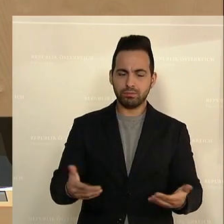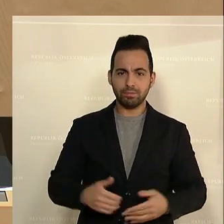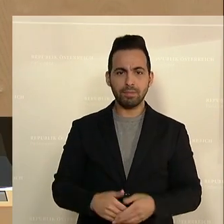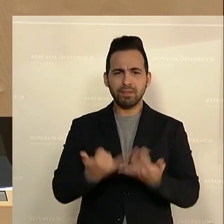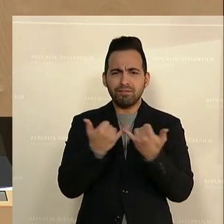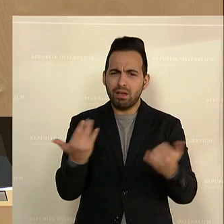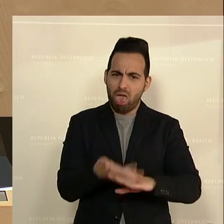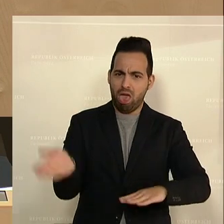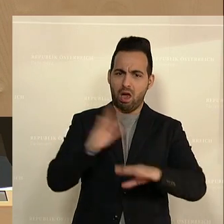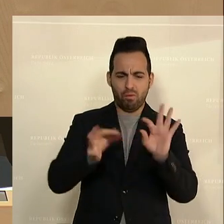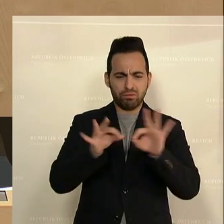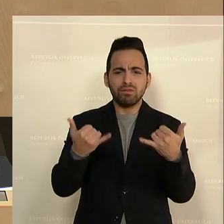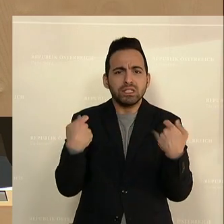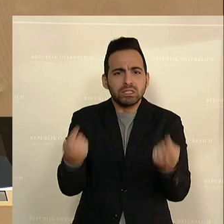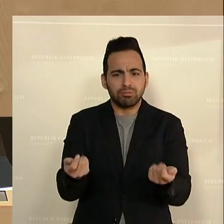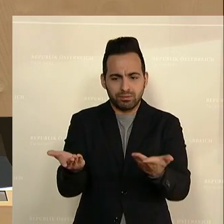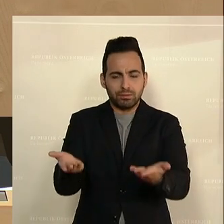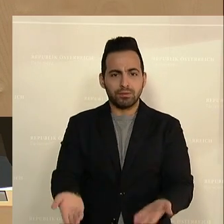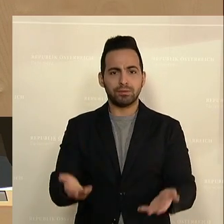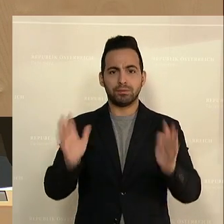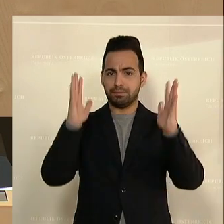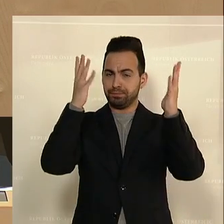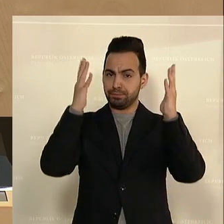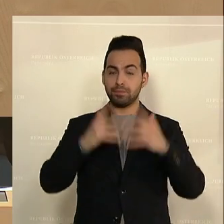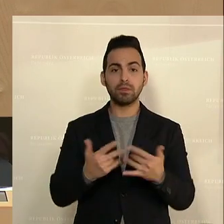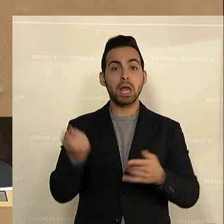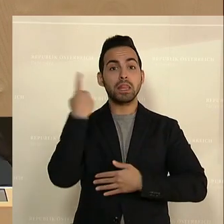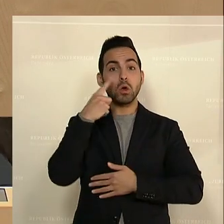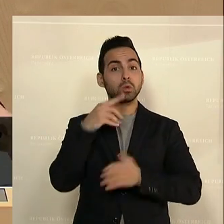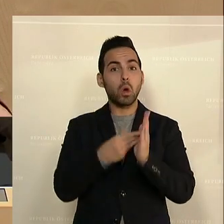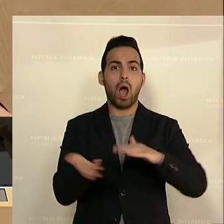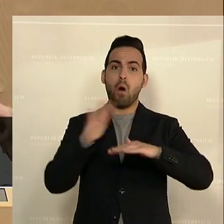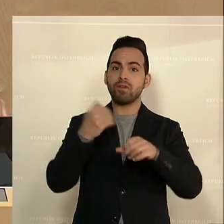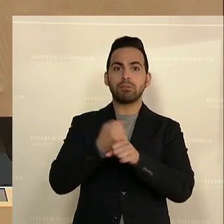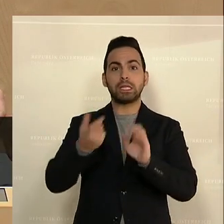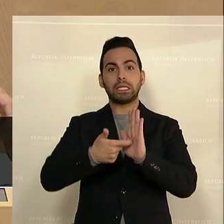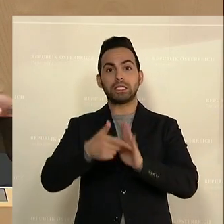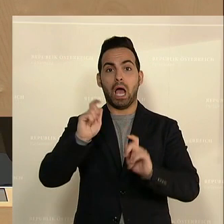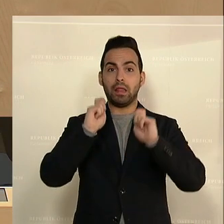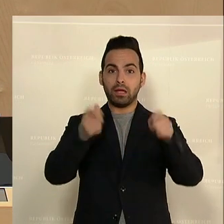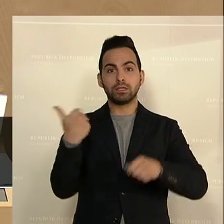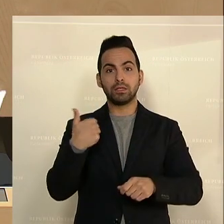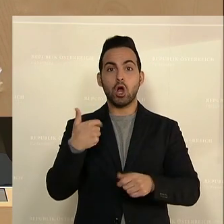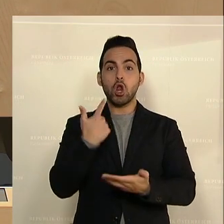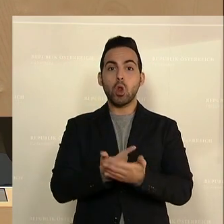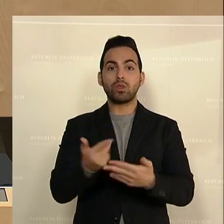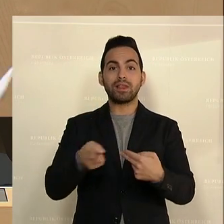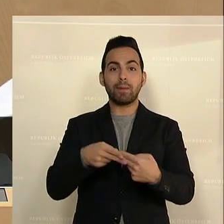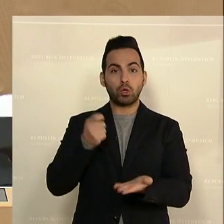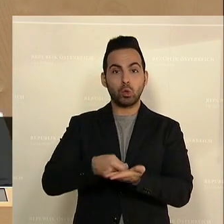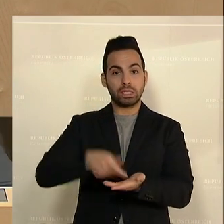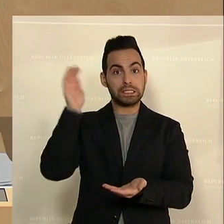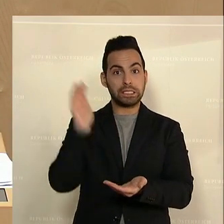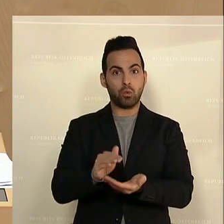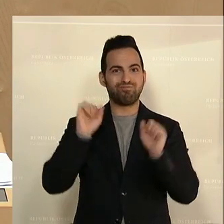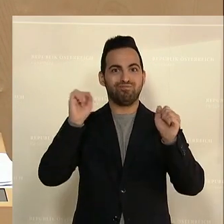Wie zynisch kann man bitte sein? Was machen die Neos noch in Ihrem dringlichen Antrag? Sie setzen sich für eine Senkung der Lohnnebenkosten aus. Sie